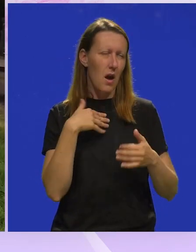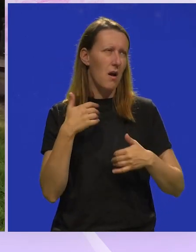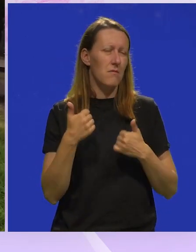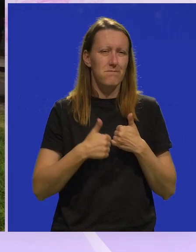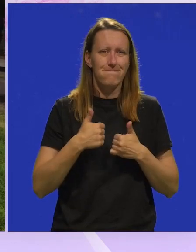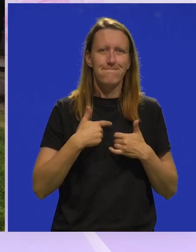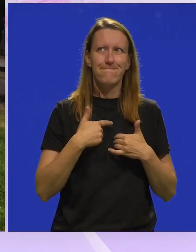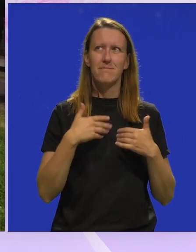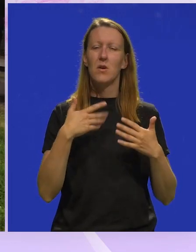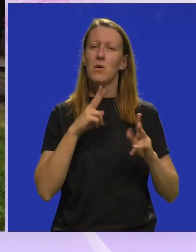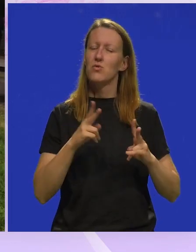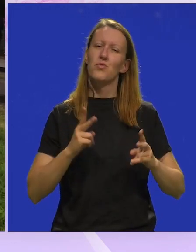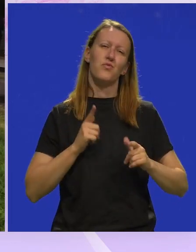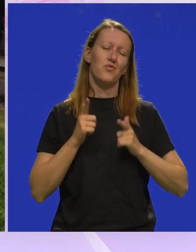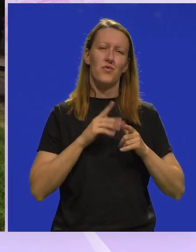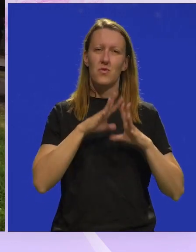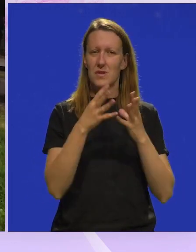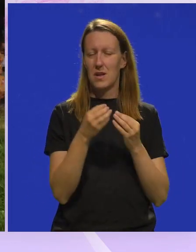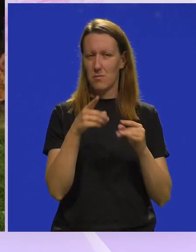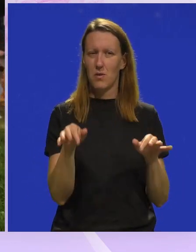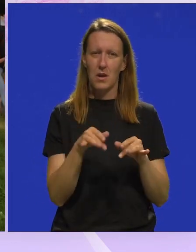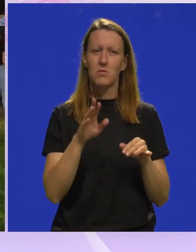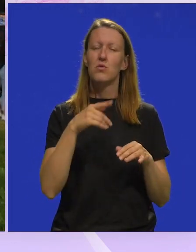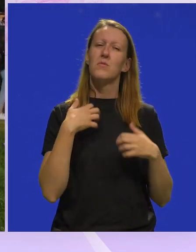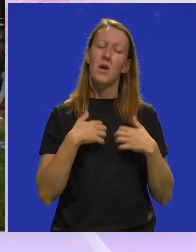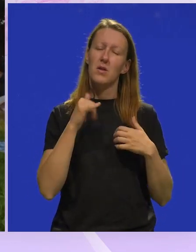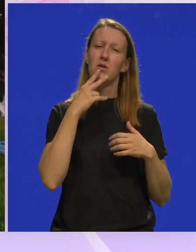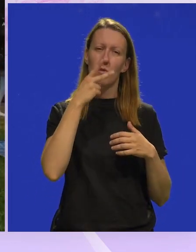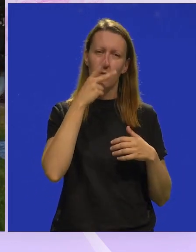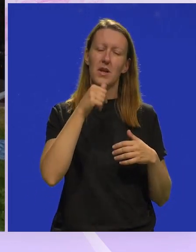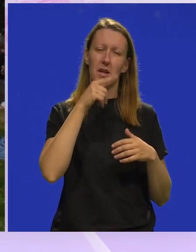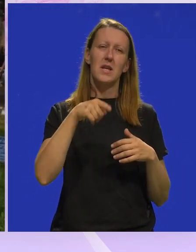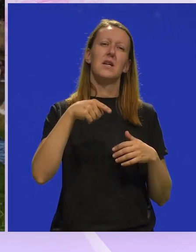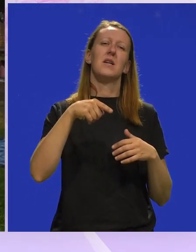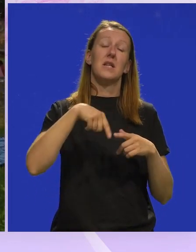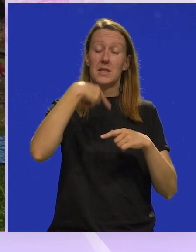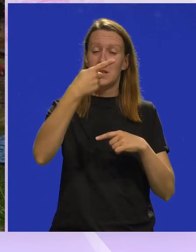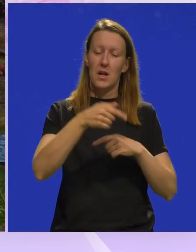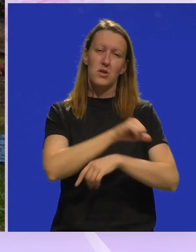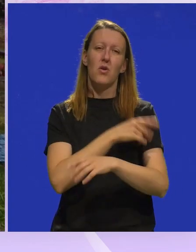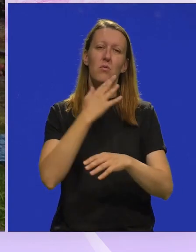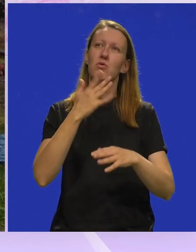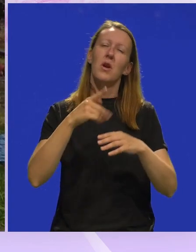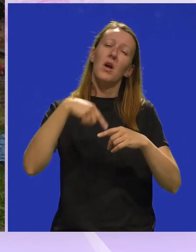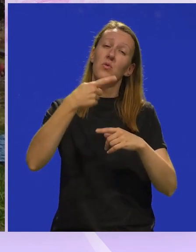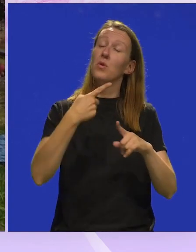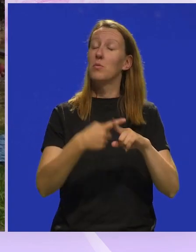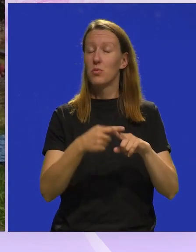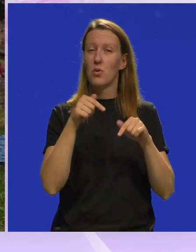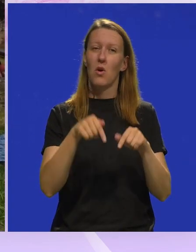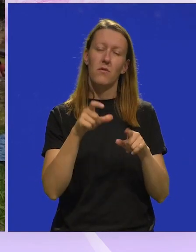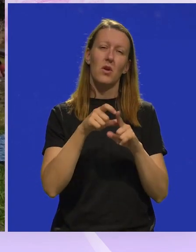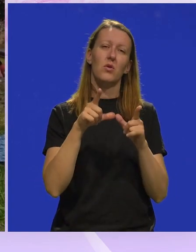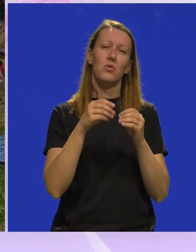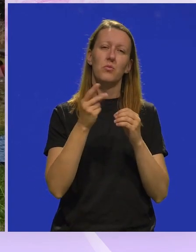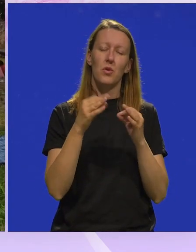i evo, baš sam uživala u cijelom tom nastopu. Možemo li se narici da ćemo te vidjeti i do godine ili možda neki drugi put ovdje